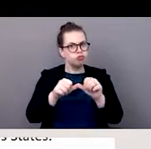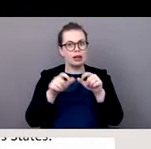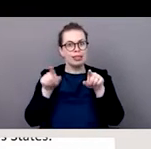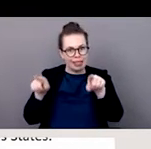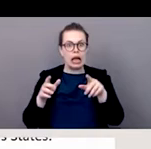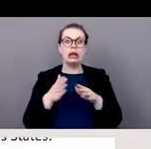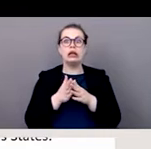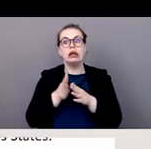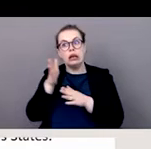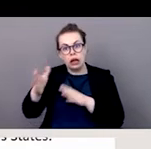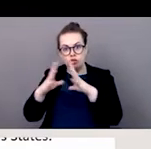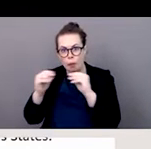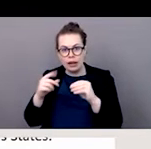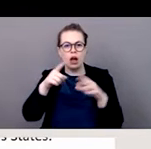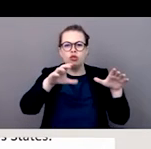Finlande.